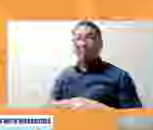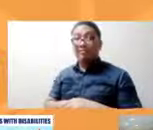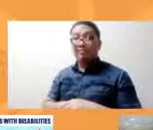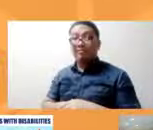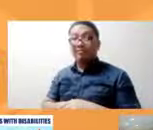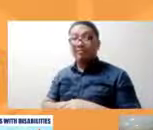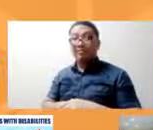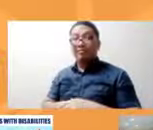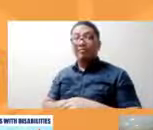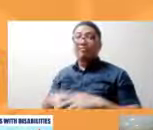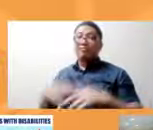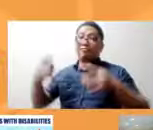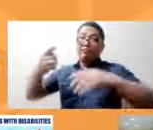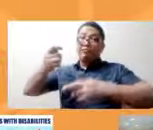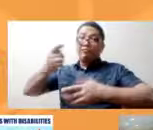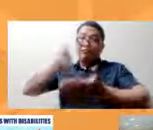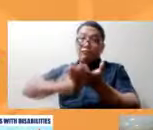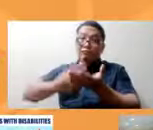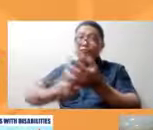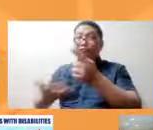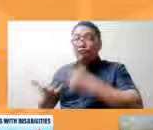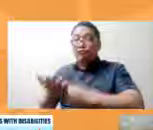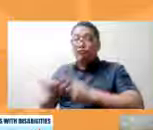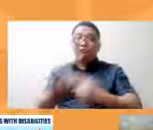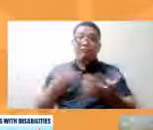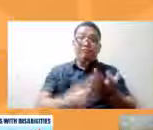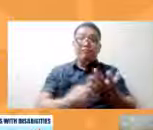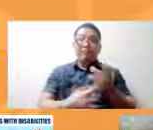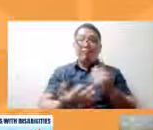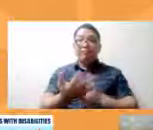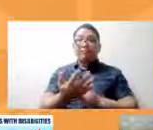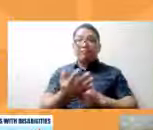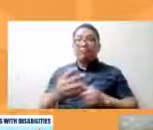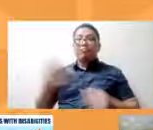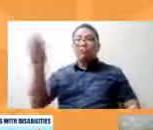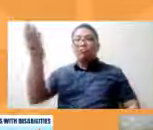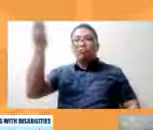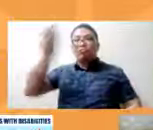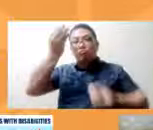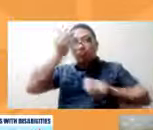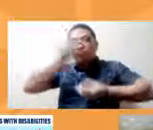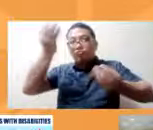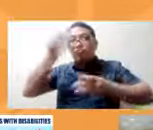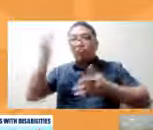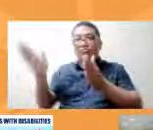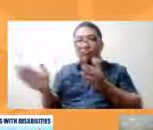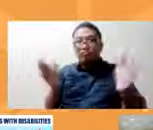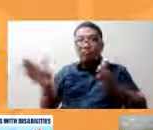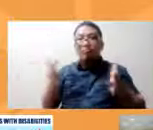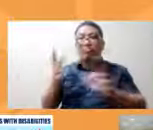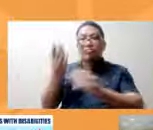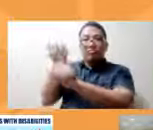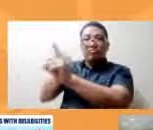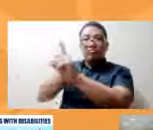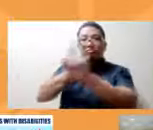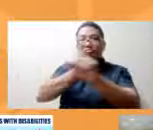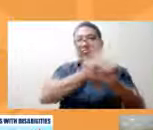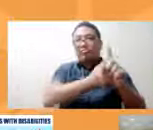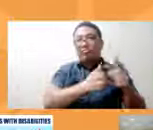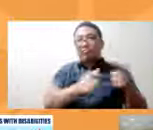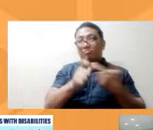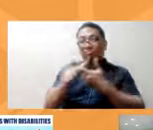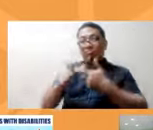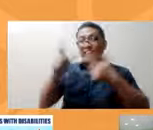debates at yung mga pagpapahayag ng platforms ng iba't ibang kandidato kinukulang po sila